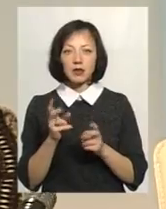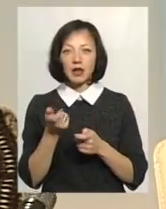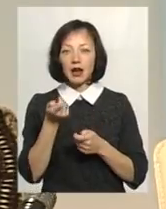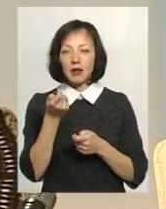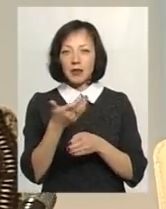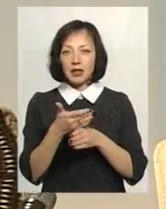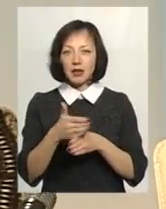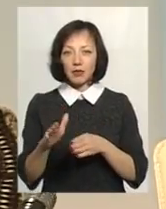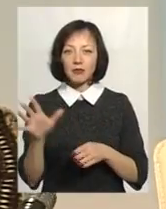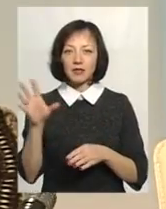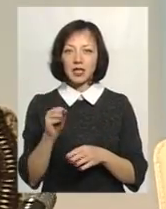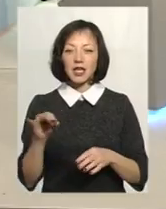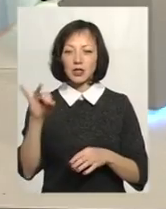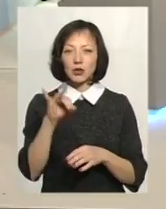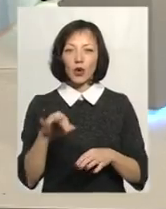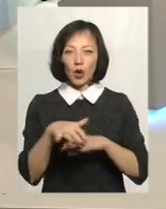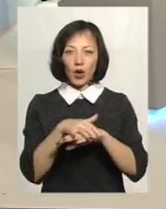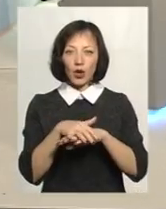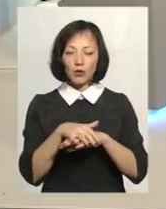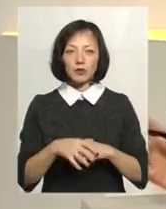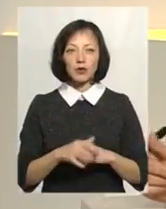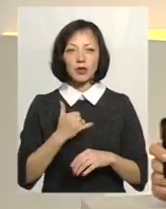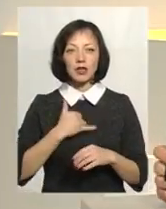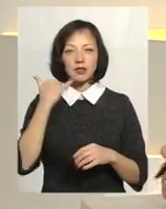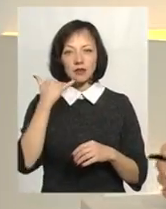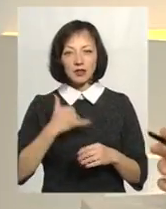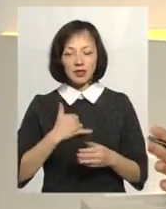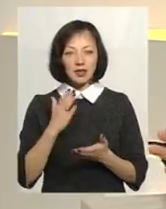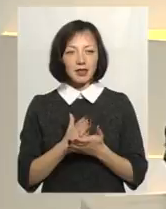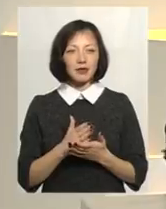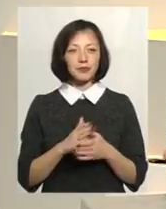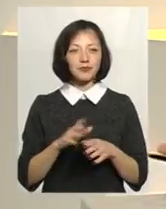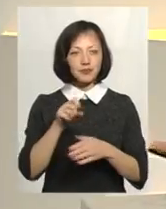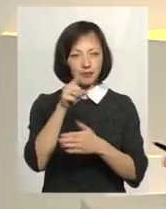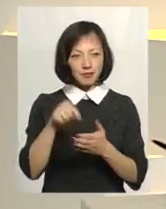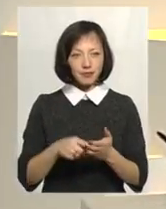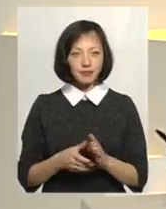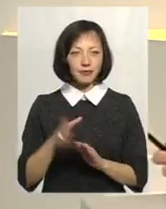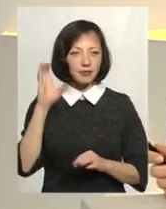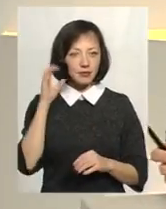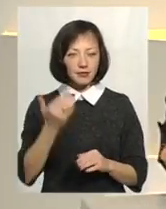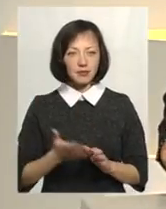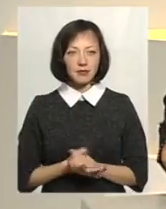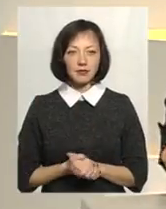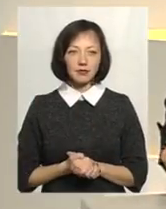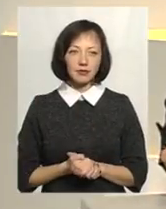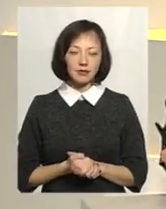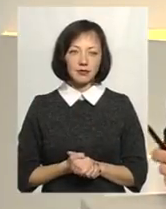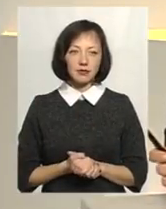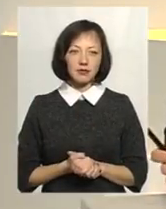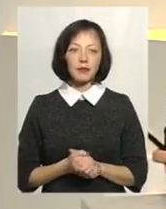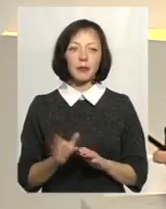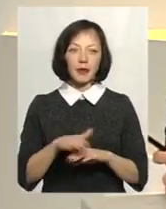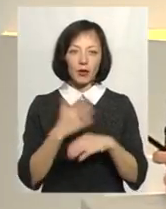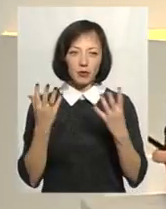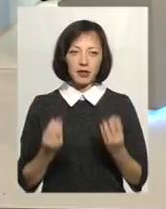морі до усієї історії людства. Дякую, Тетяна. У нас є ще слухач, який хоче задати питання. Слухаємо вас. Алло?